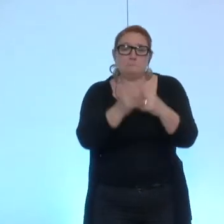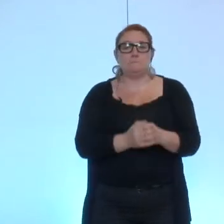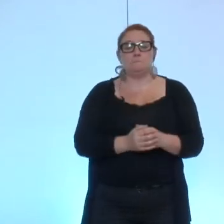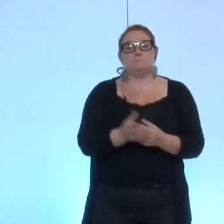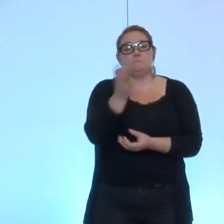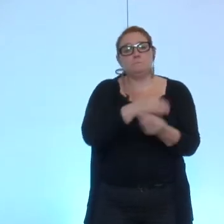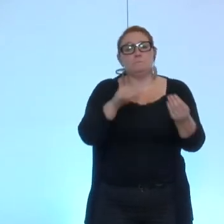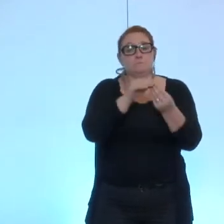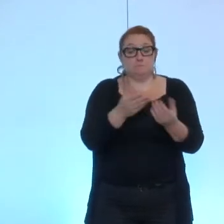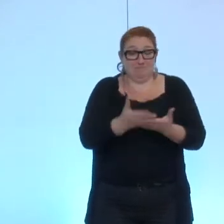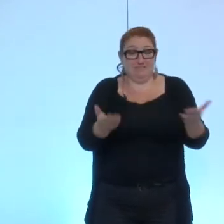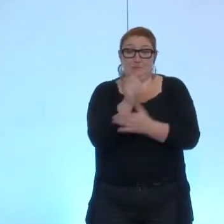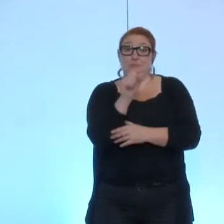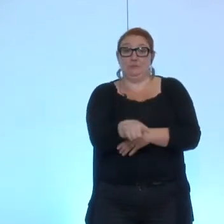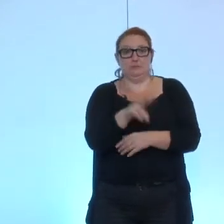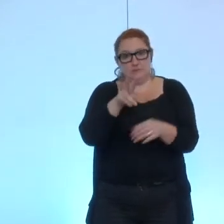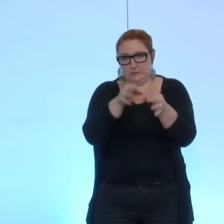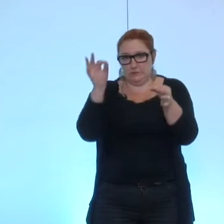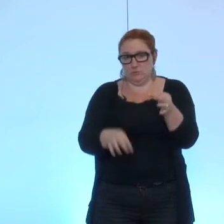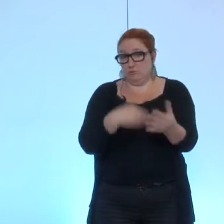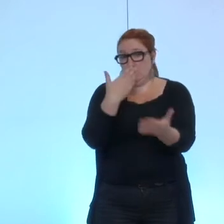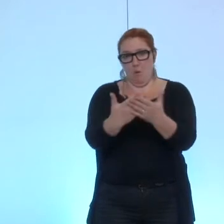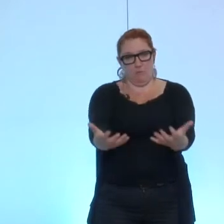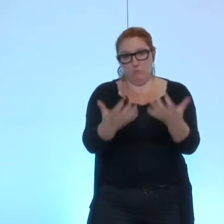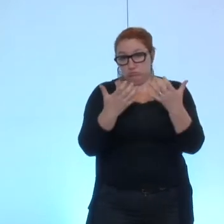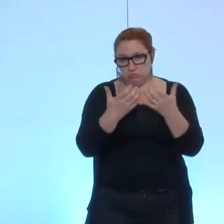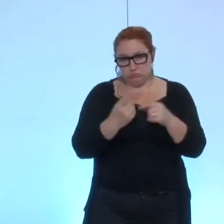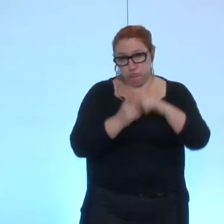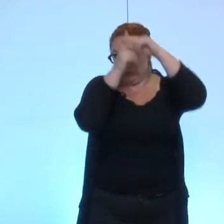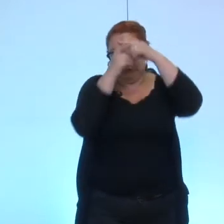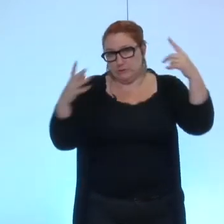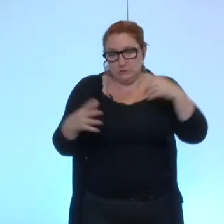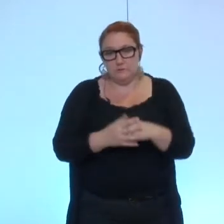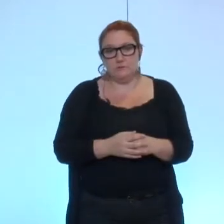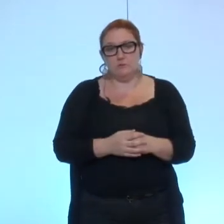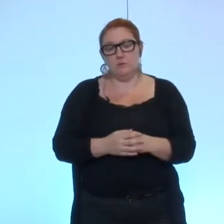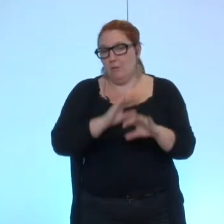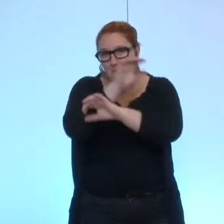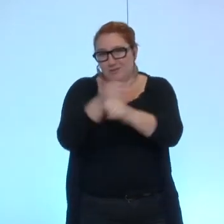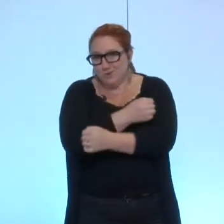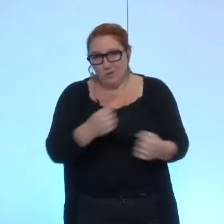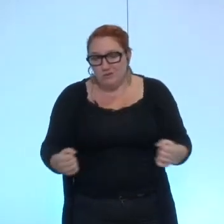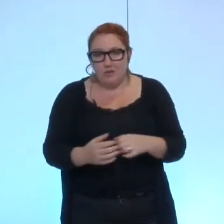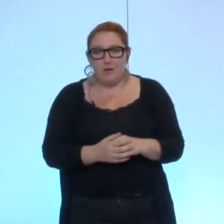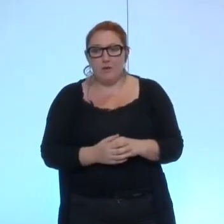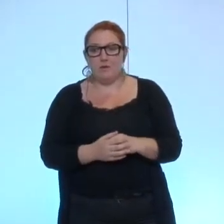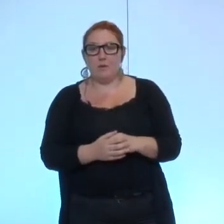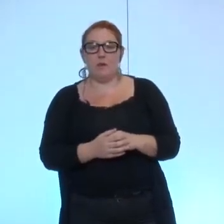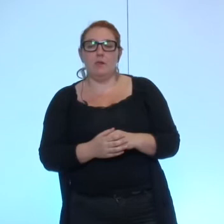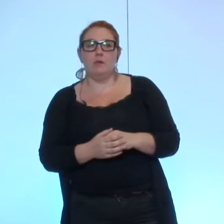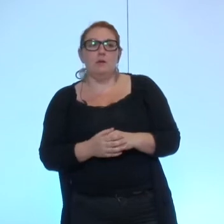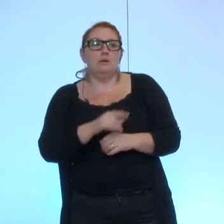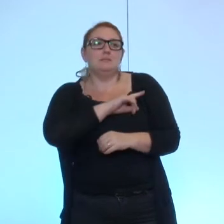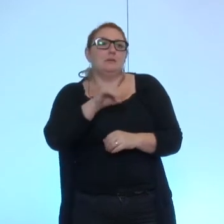les résultats sont extrêmement probants et assez extraordinaires j'imagine pas que évidemment grâce